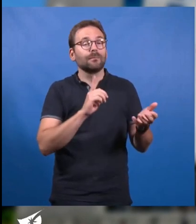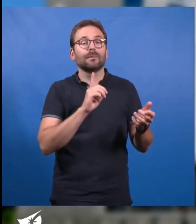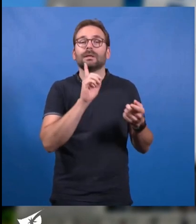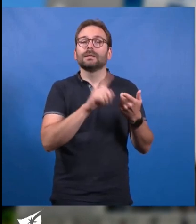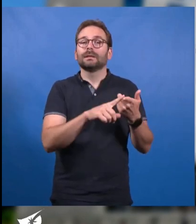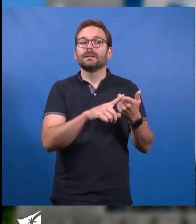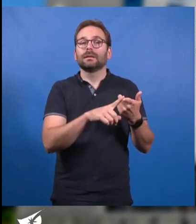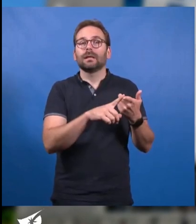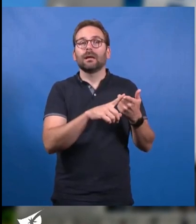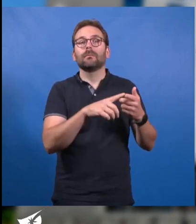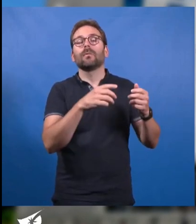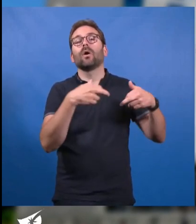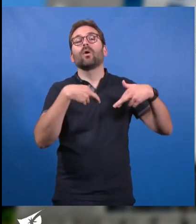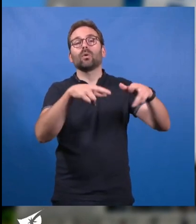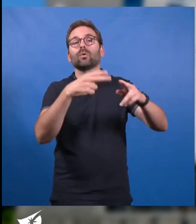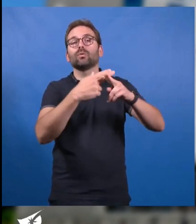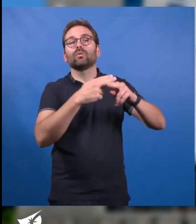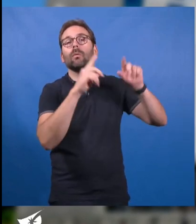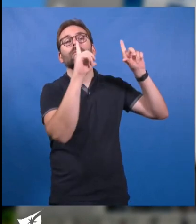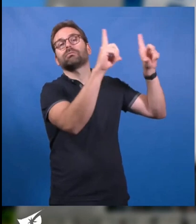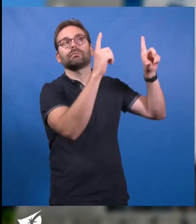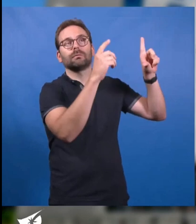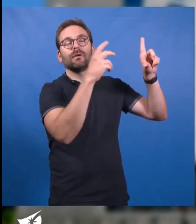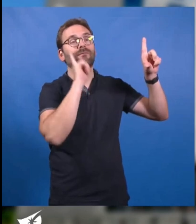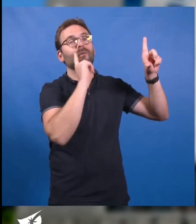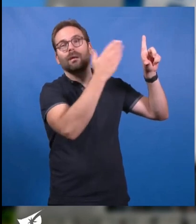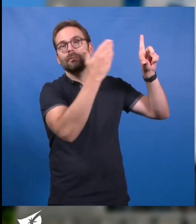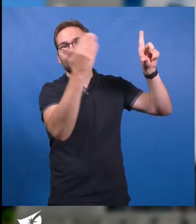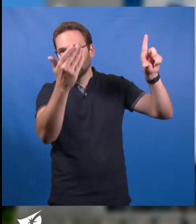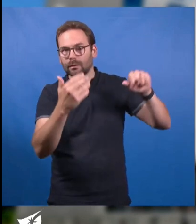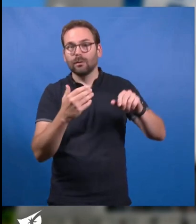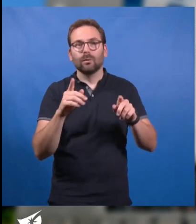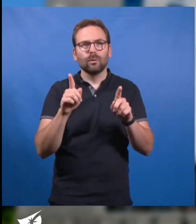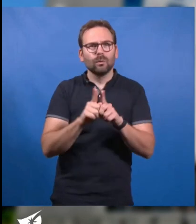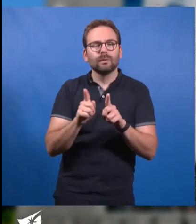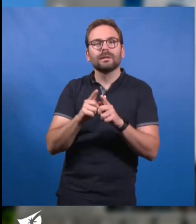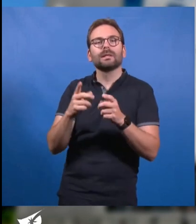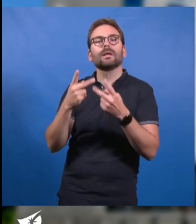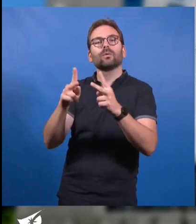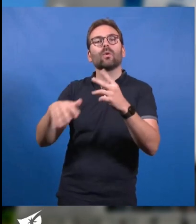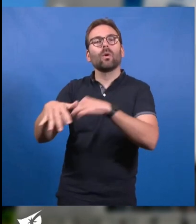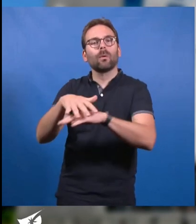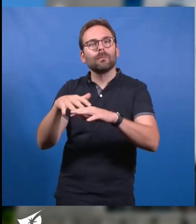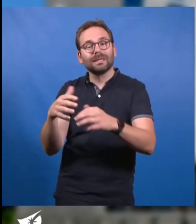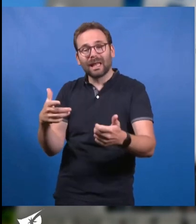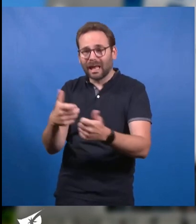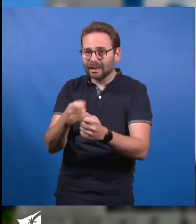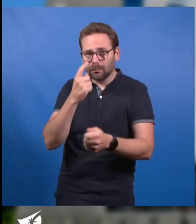de nos rues ou encore de la mise en acte d'un urbanisme adapté à tous et à toutes.